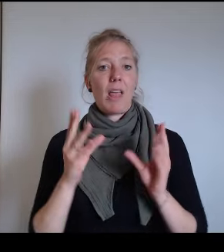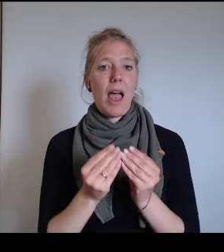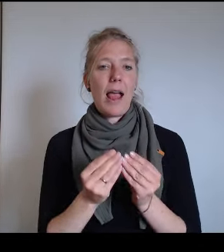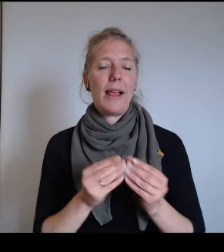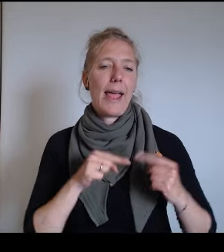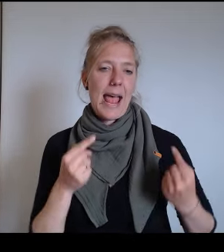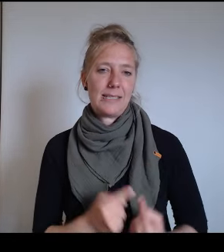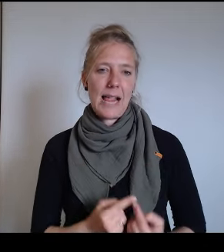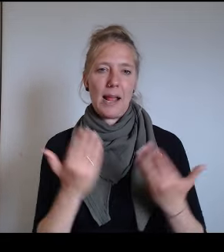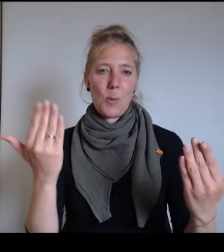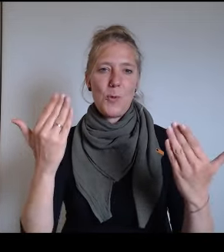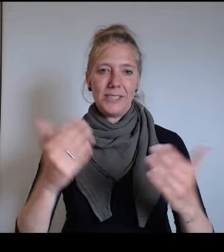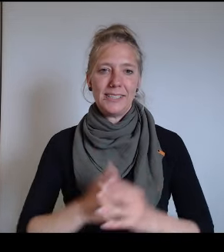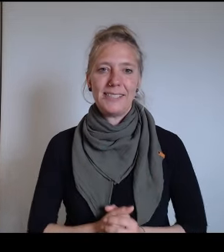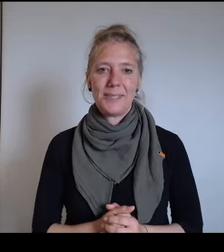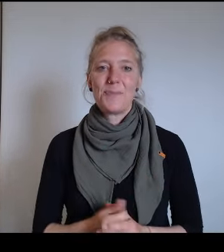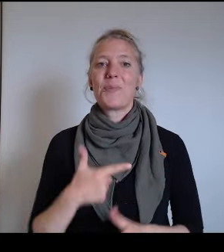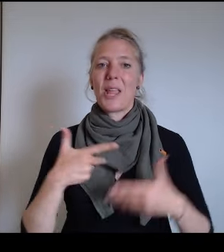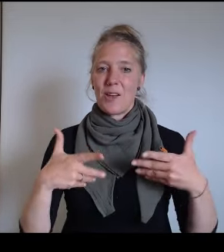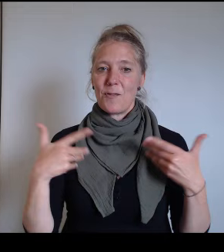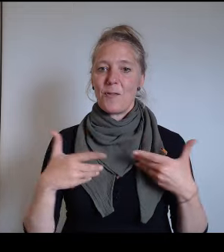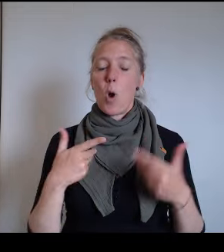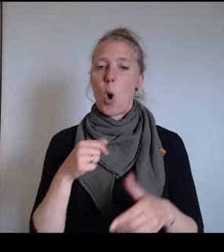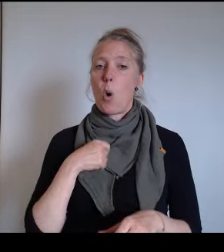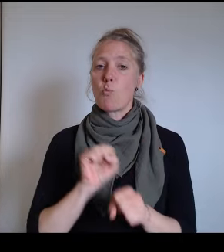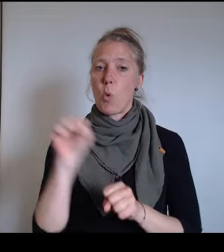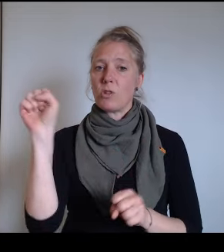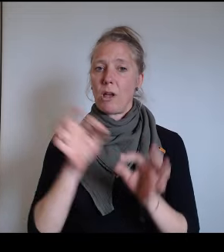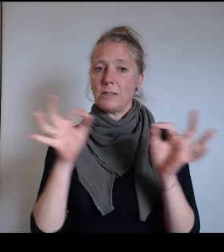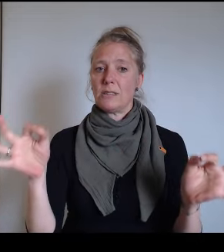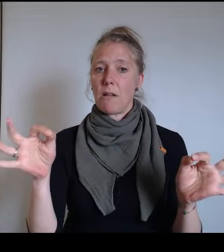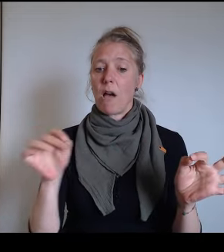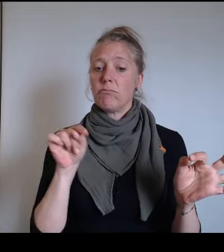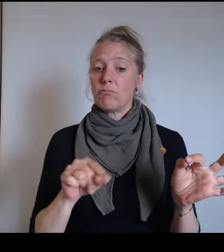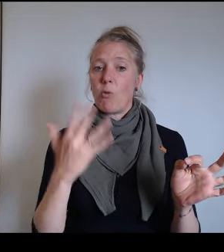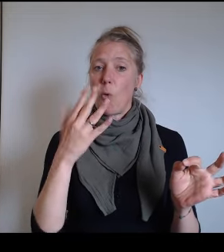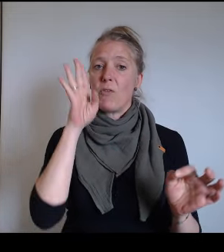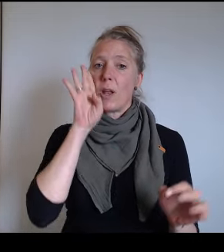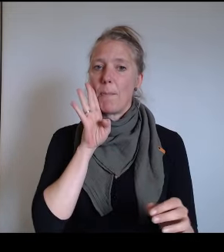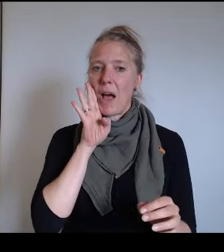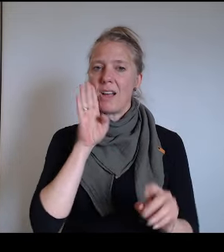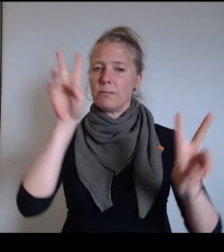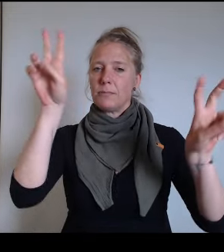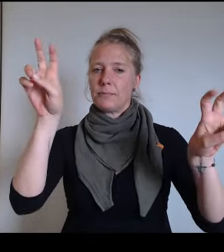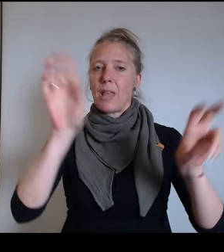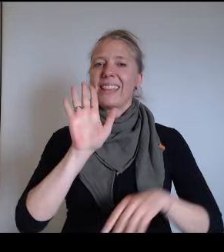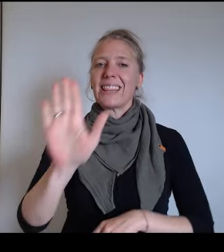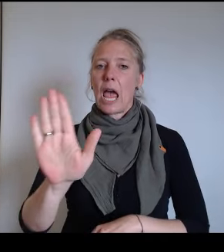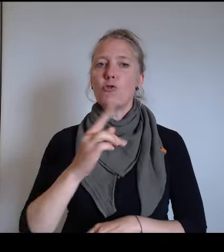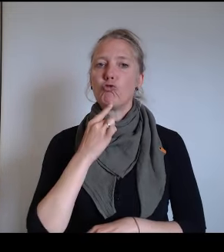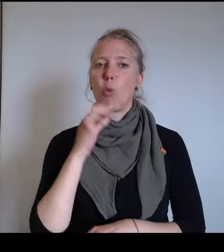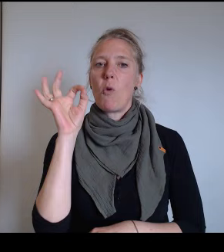Meine sehr verehrten Damen und Herren, ich darf Sie alle herzlich grüßen. Ich freue mich, dass ich zum Protesttag am 5. Mai